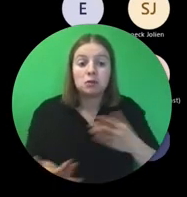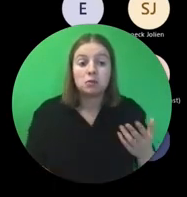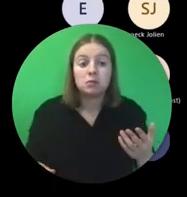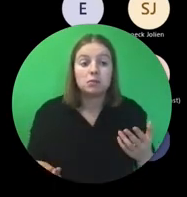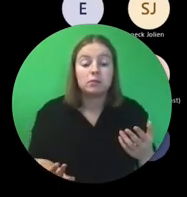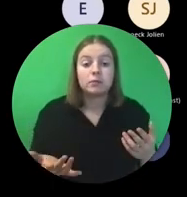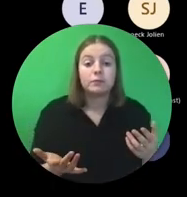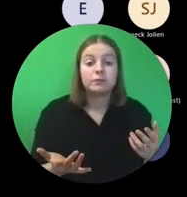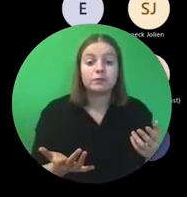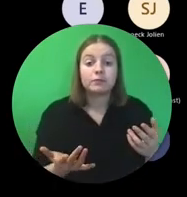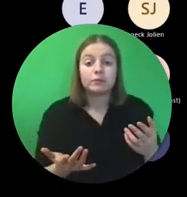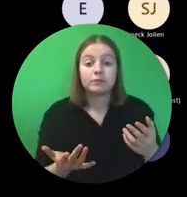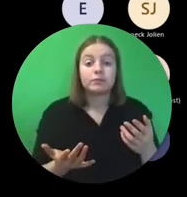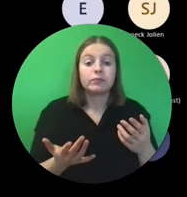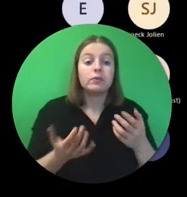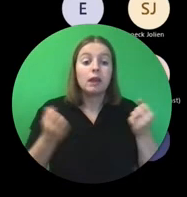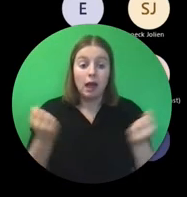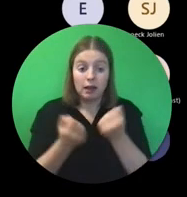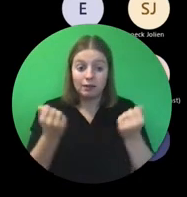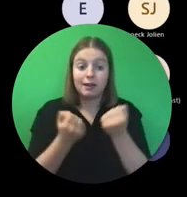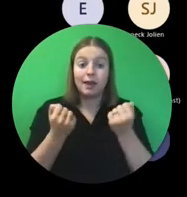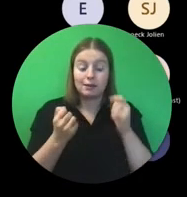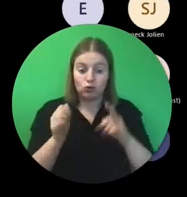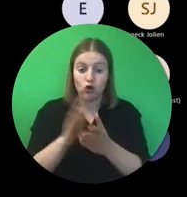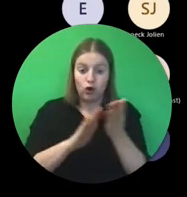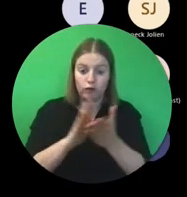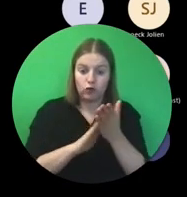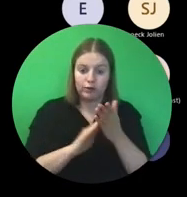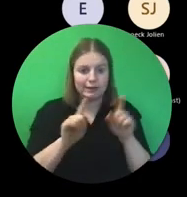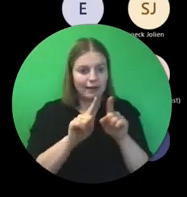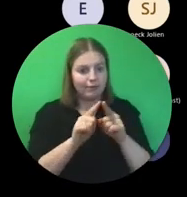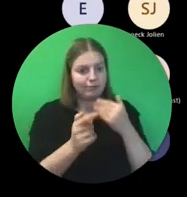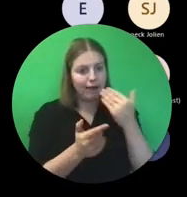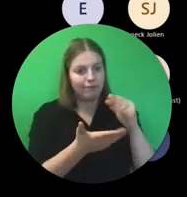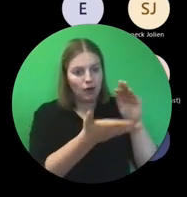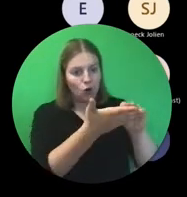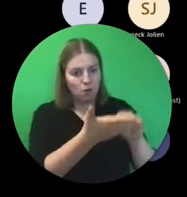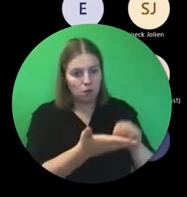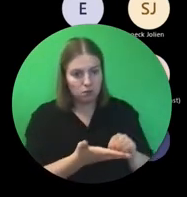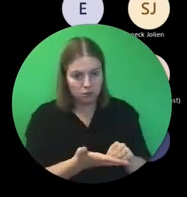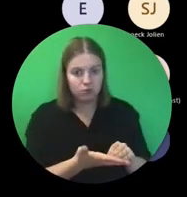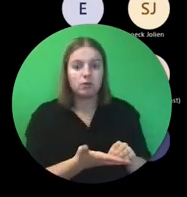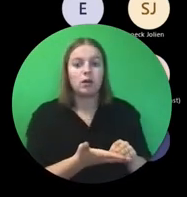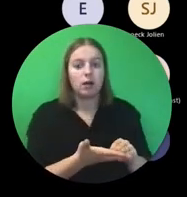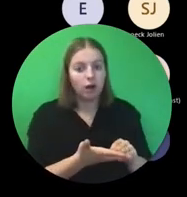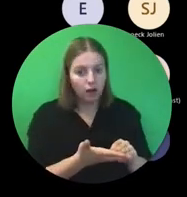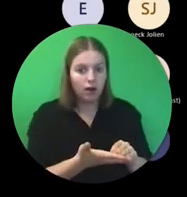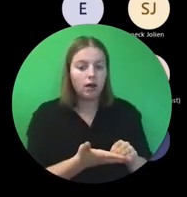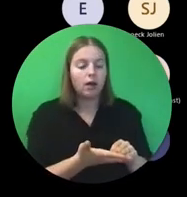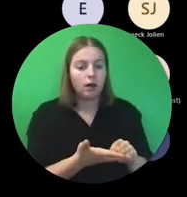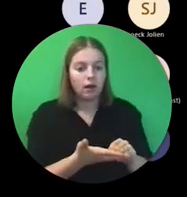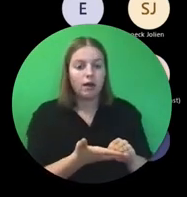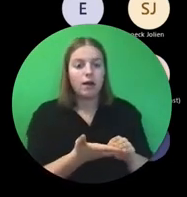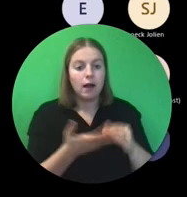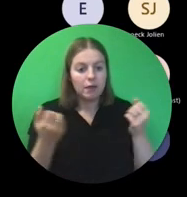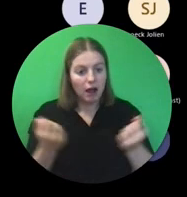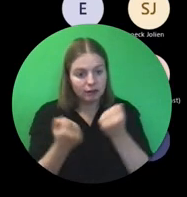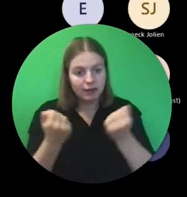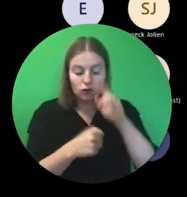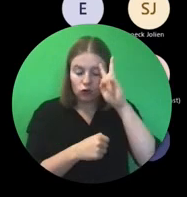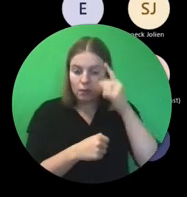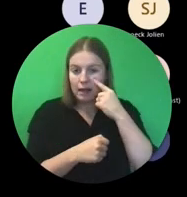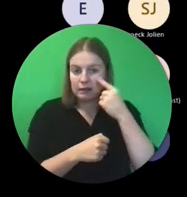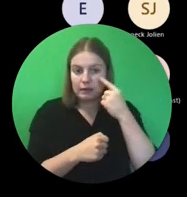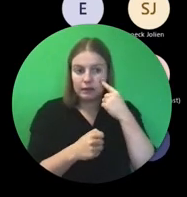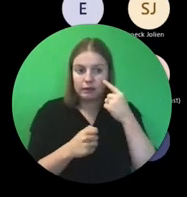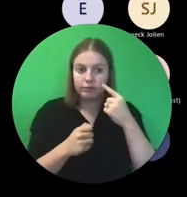Je voert de activiteiten uit zoals beschreven in de aandraag. En die activiteiten vinden ook plaats in de landen